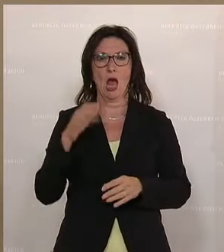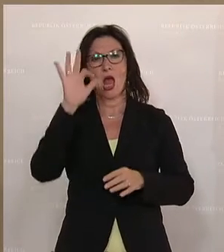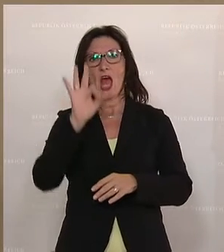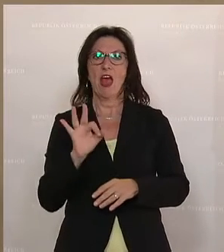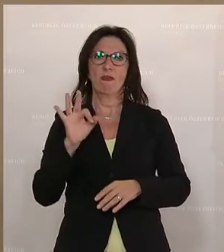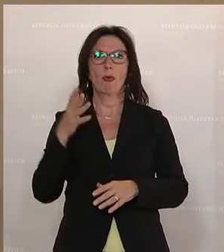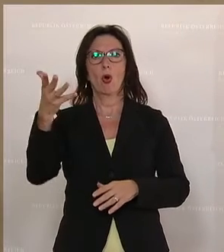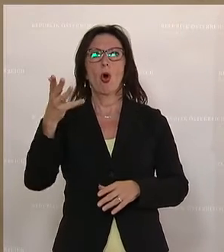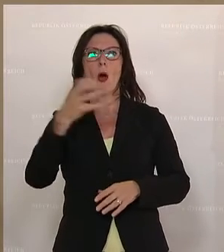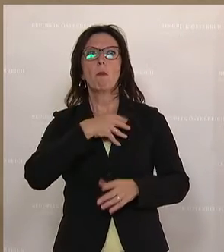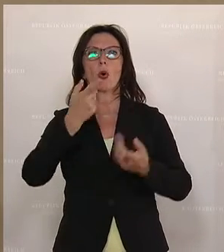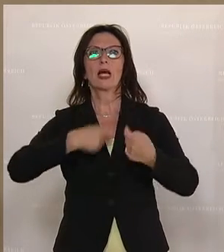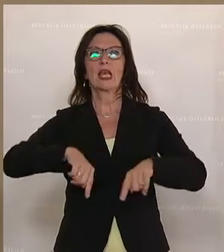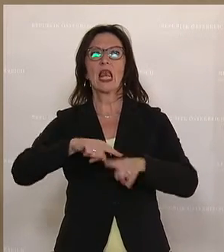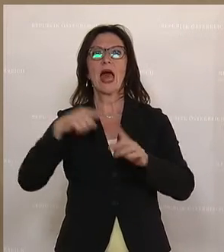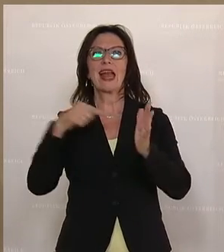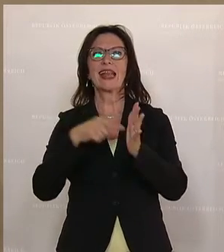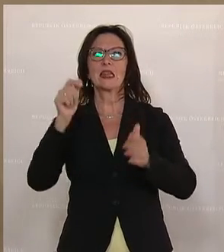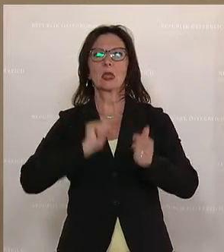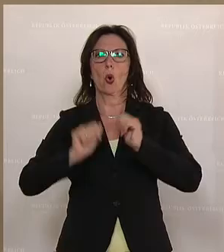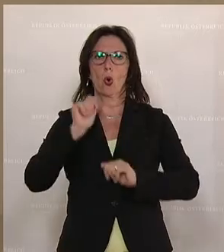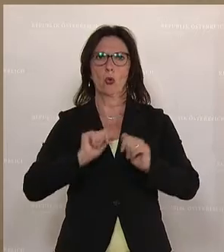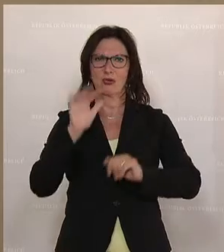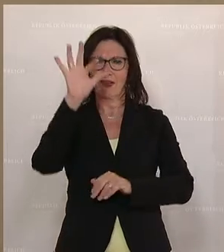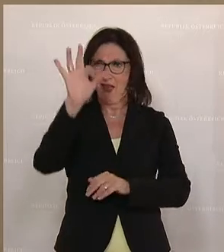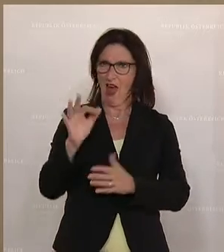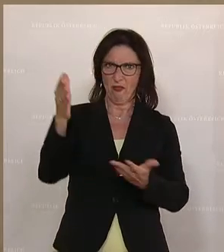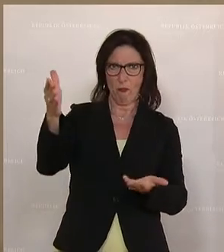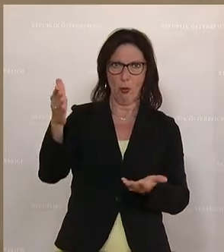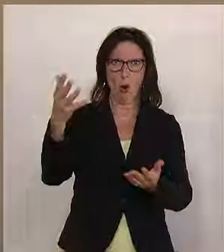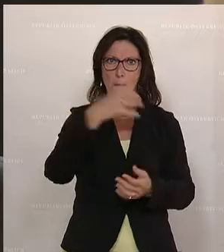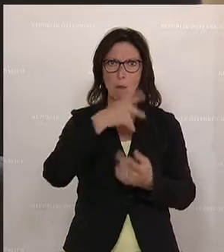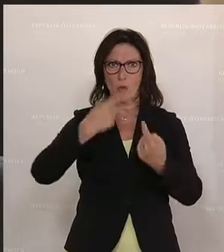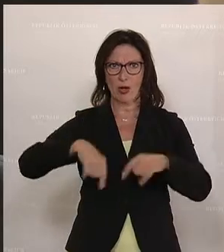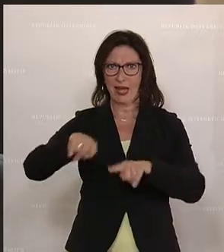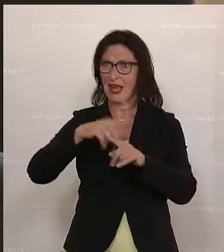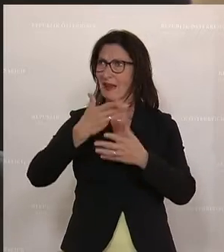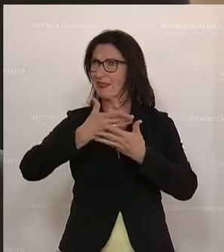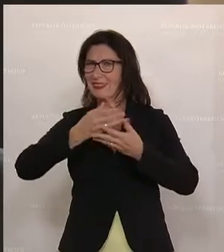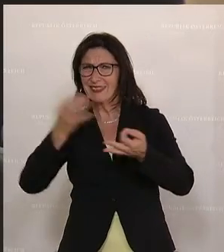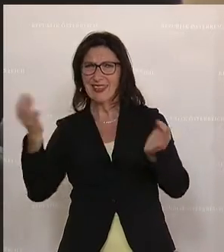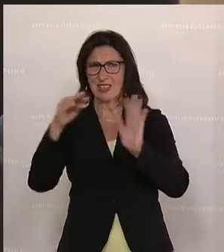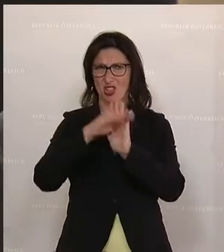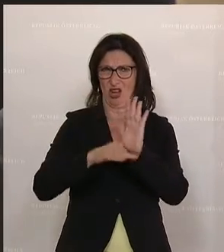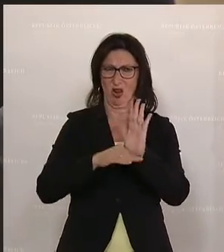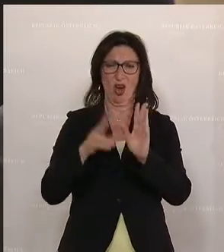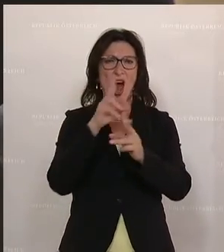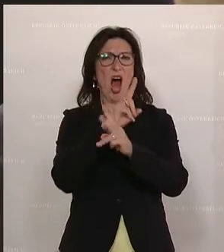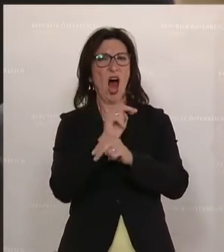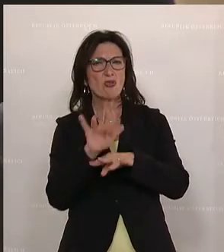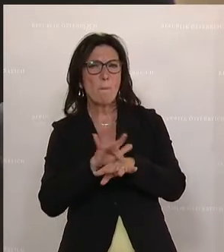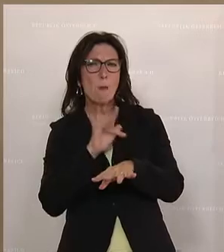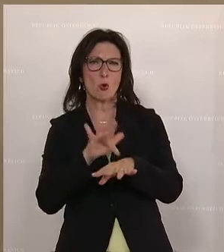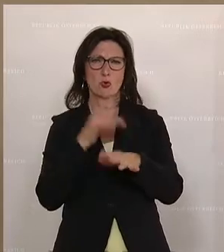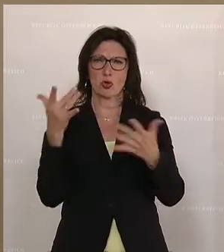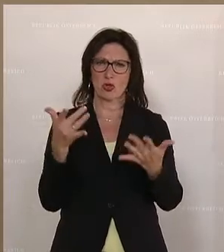Dieser Verein wird in keinem Statut der FPÖ auch im Burgenland zu finden sein. Dann gibt es natürlich die Vereine Austria Motion und